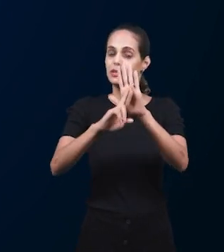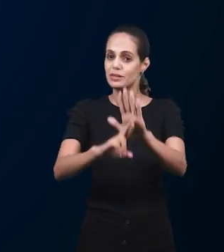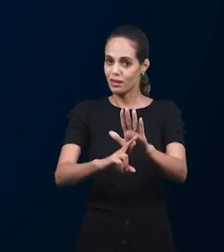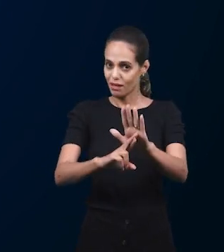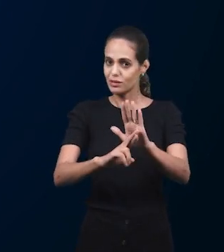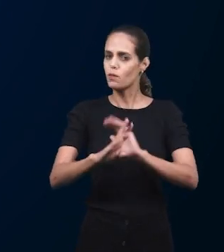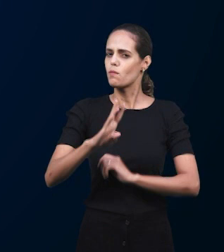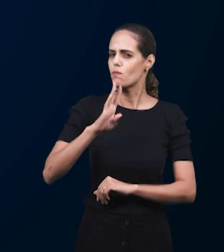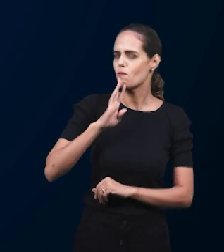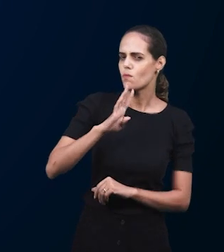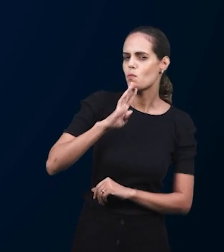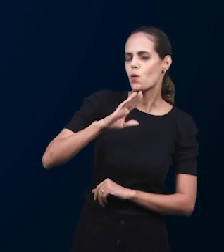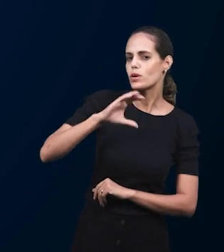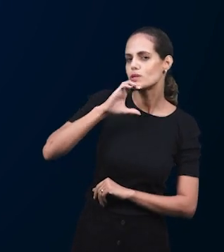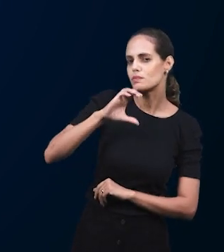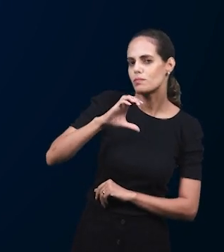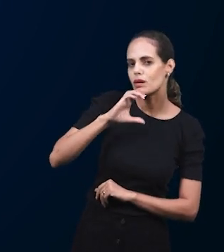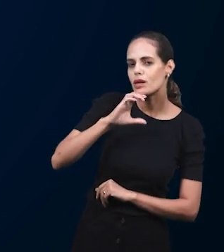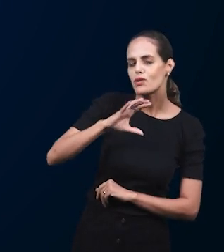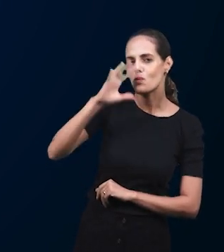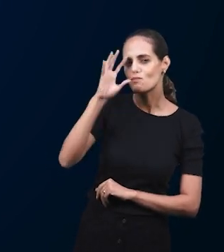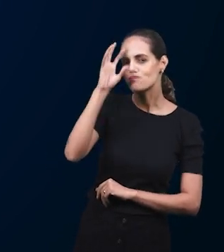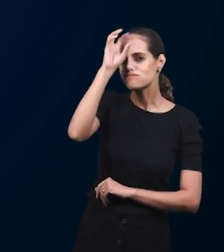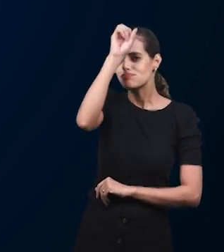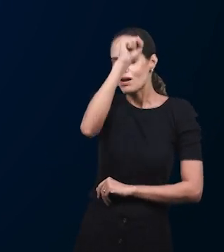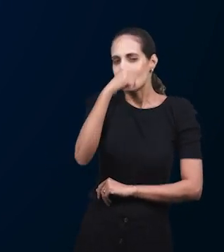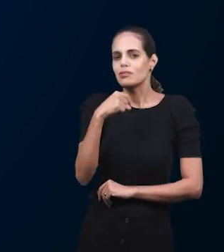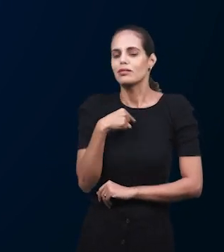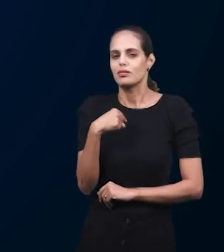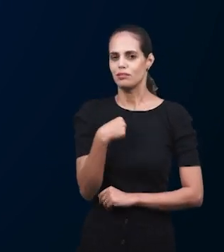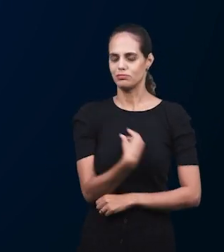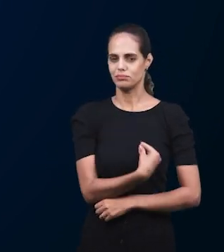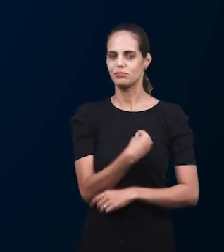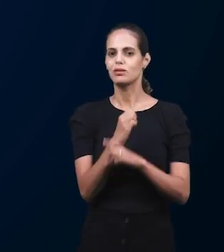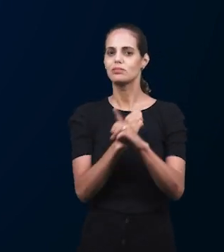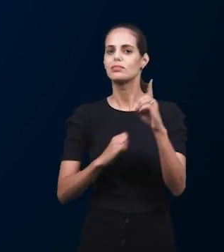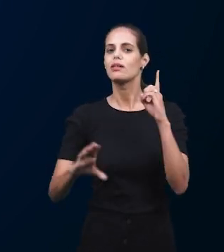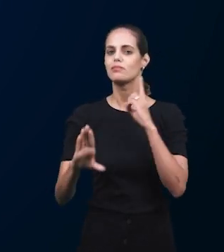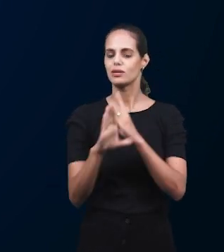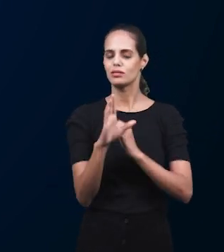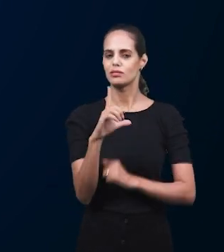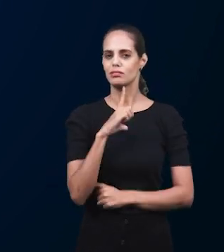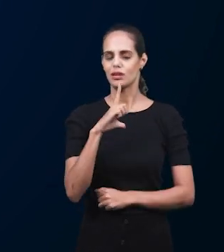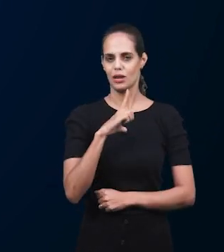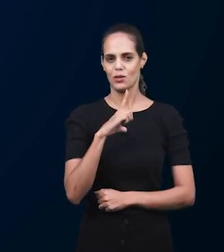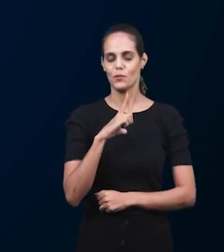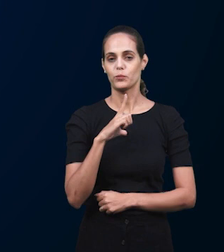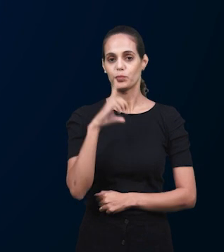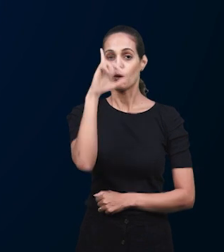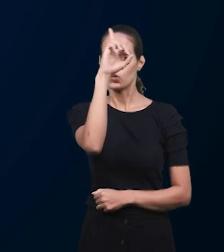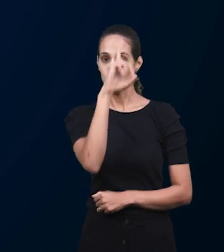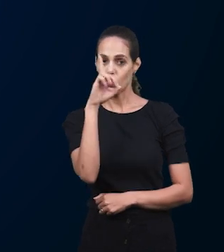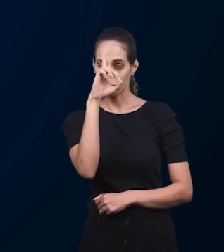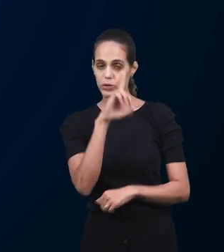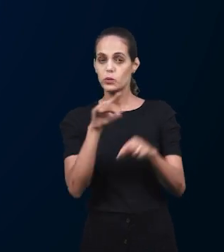то, что я лично получаю в отношении воскресной школы, участвую в воскресной школе, как во